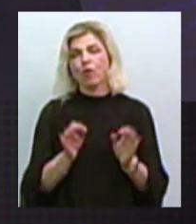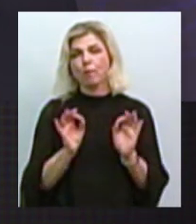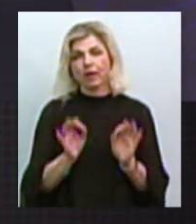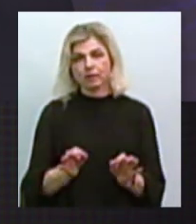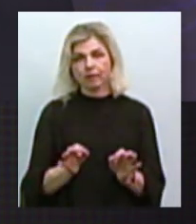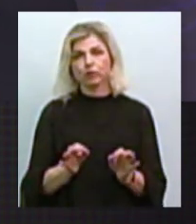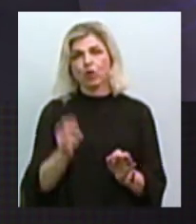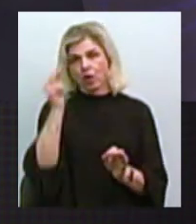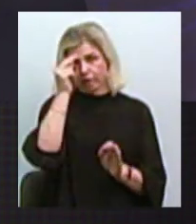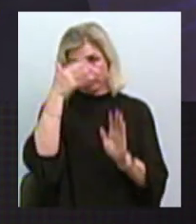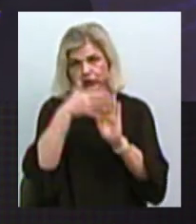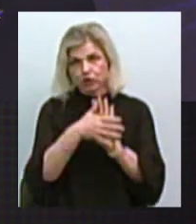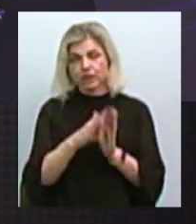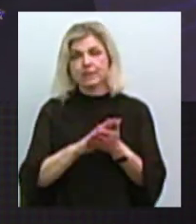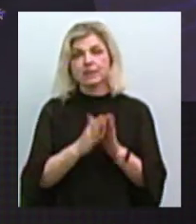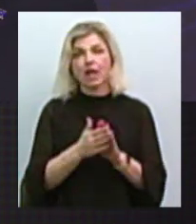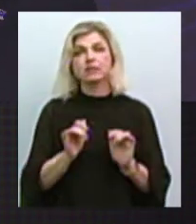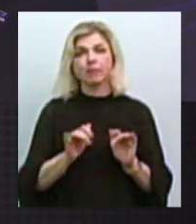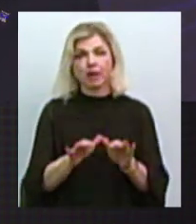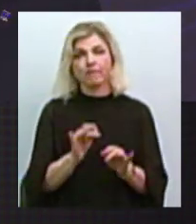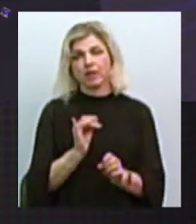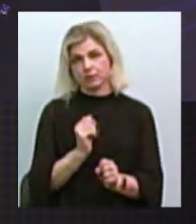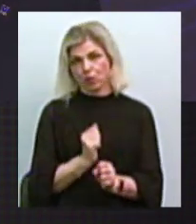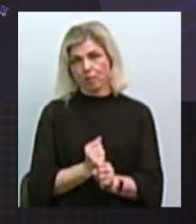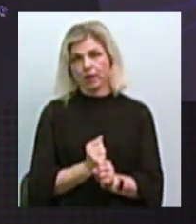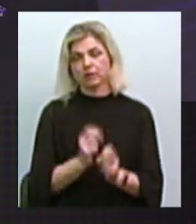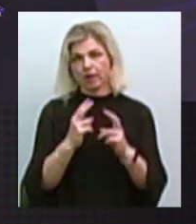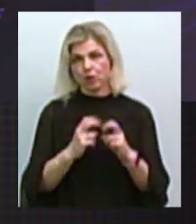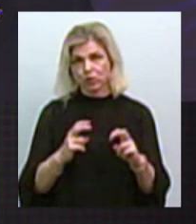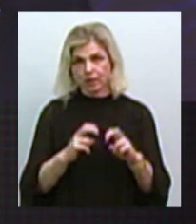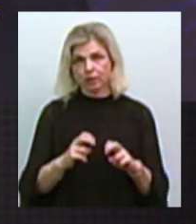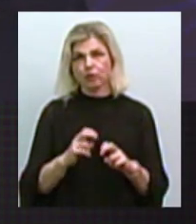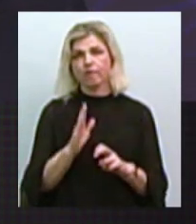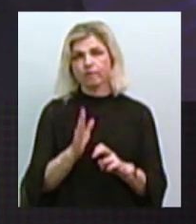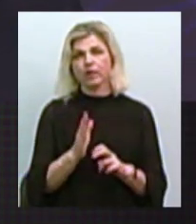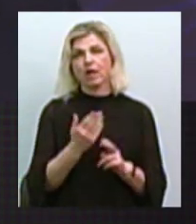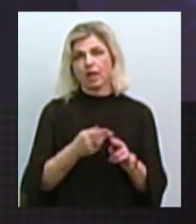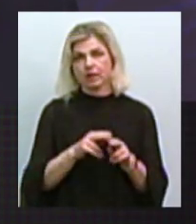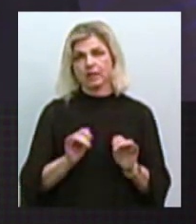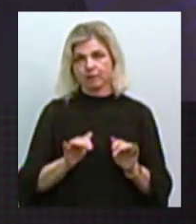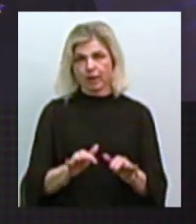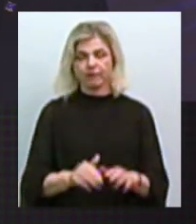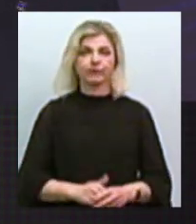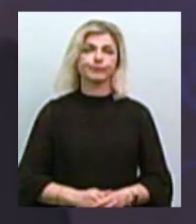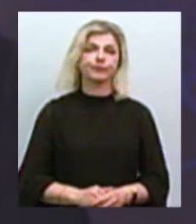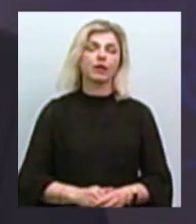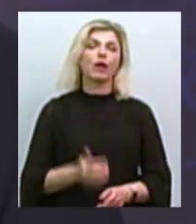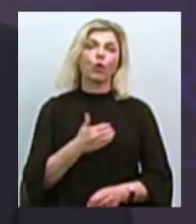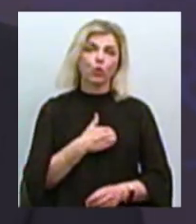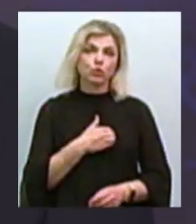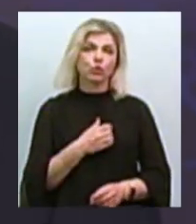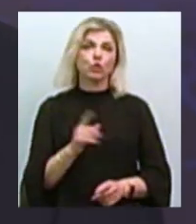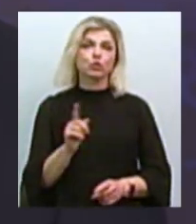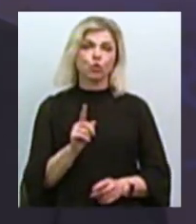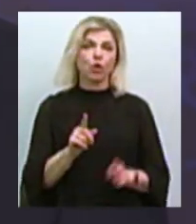вивчити стан справ і зробити відповідне розслідування в рамках відповідної справи. Я хочу зазначити, що